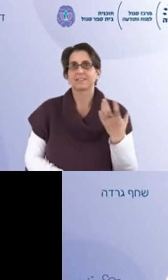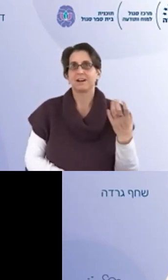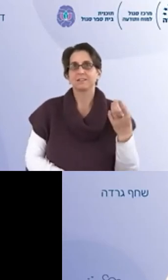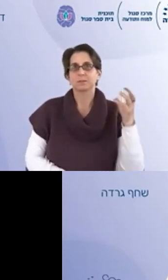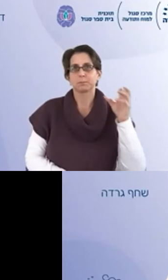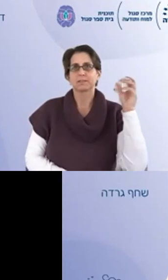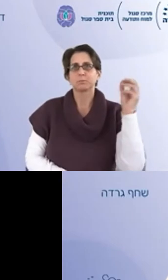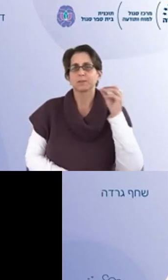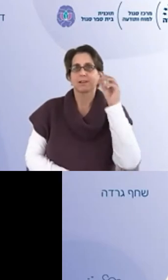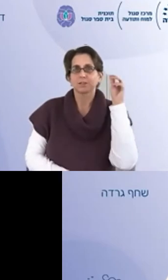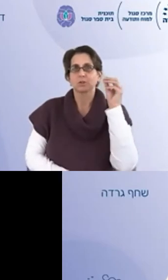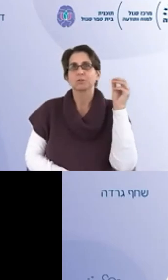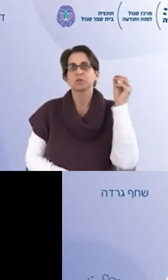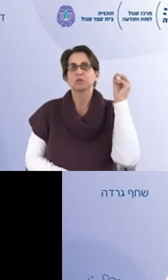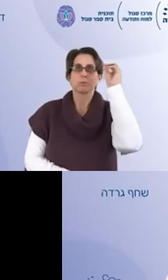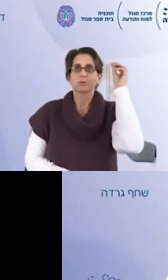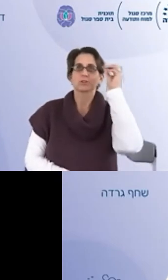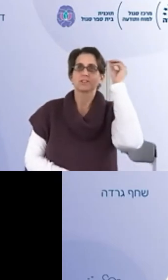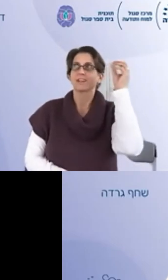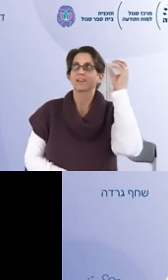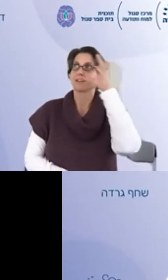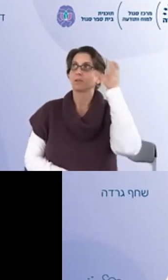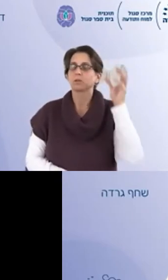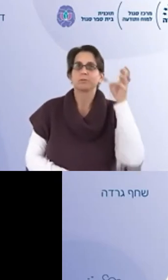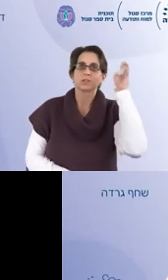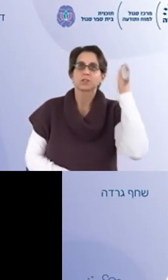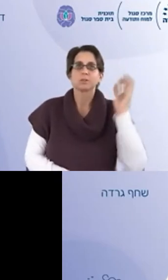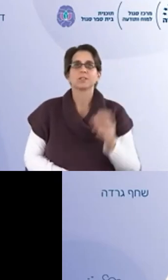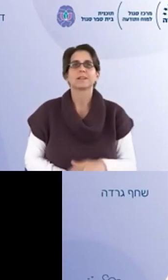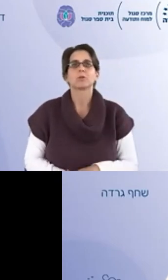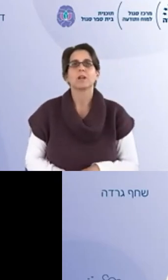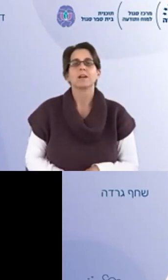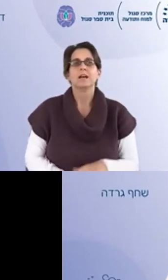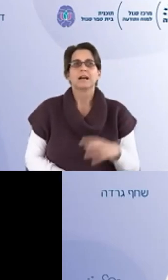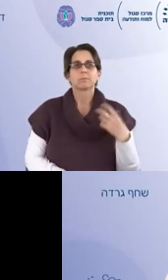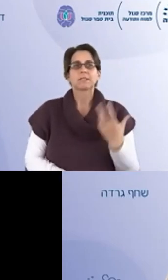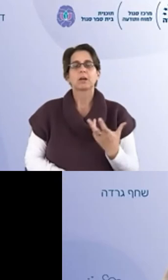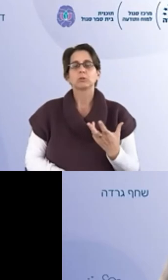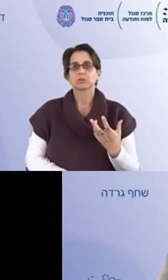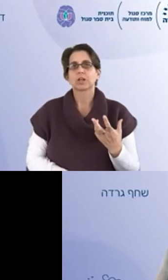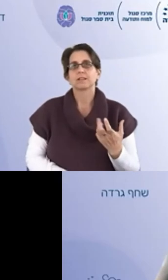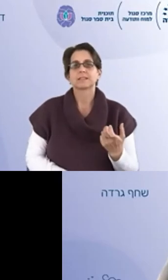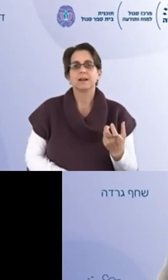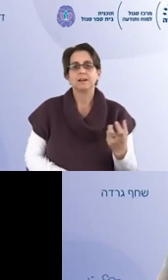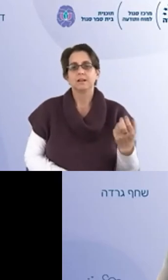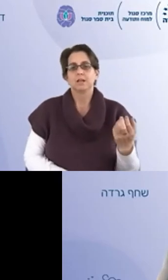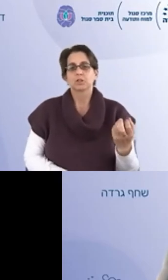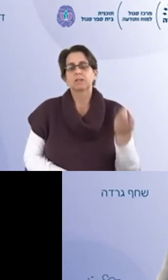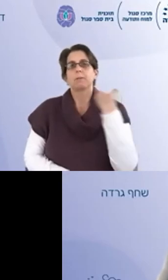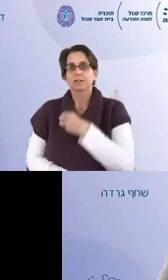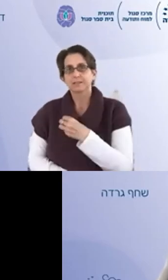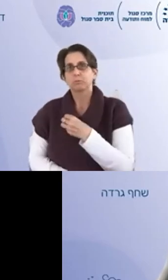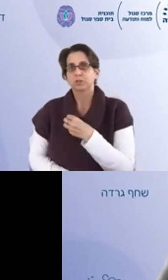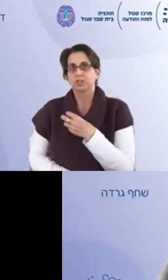הצירה אתה מספר את הסיפור הזה על ה-30 שניות בבוקר שהסתכלת ותתאום מה שמש יצא וכולי אז באמת האחות הזאת של הצירה